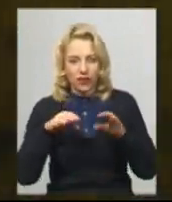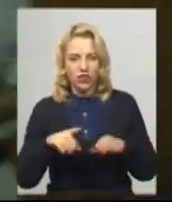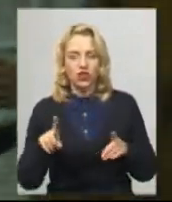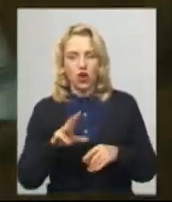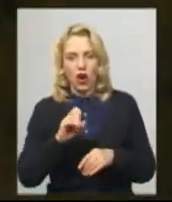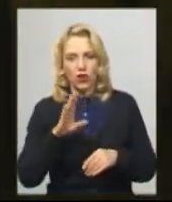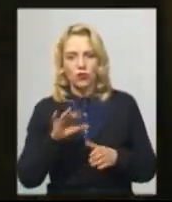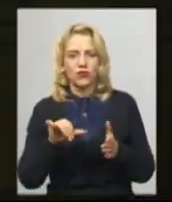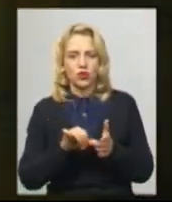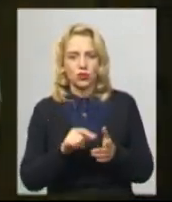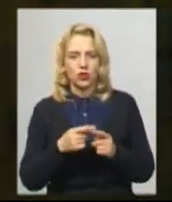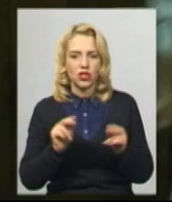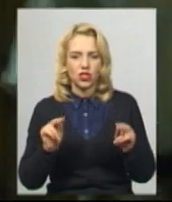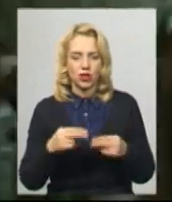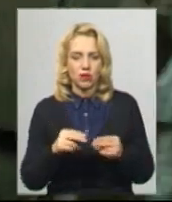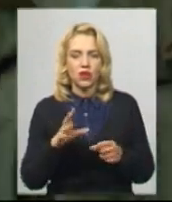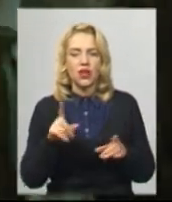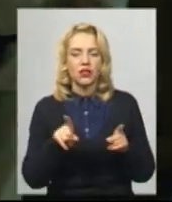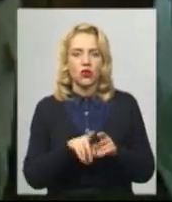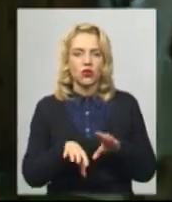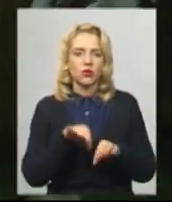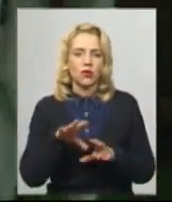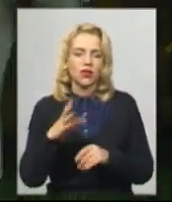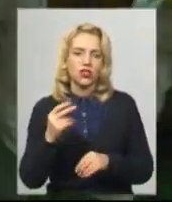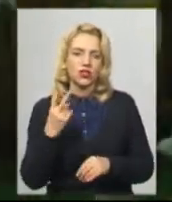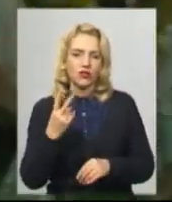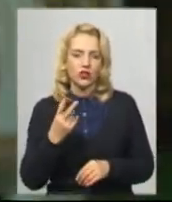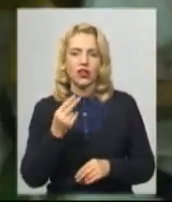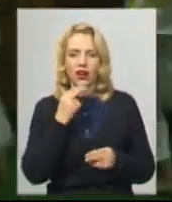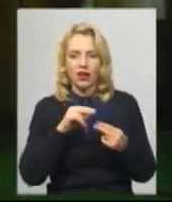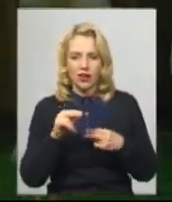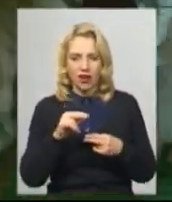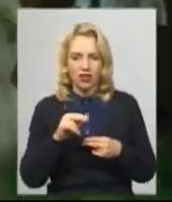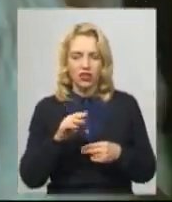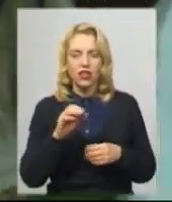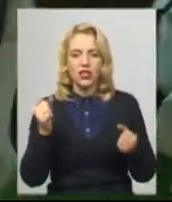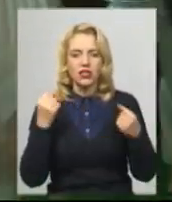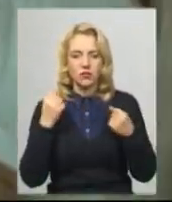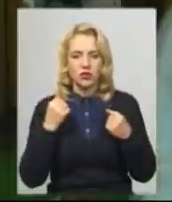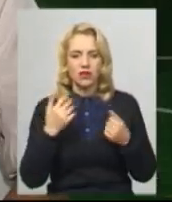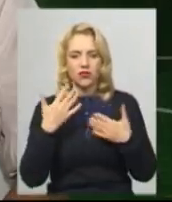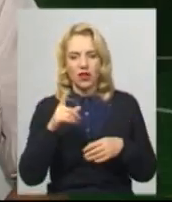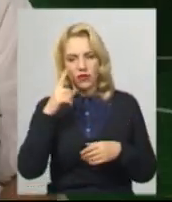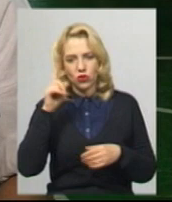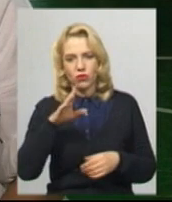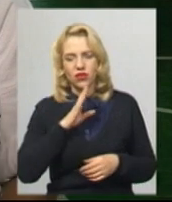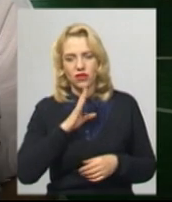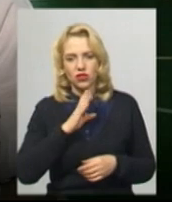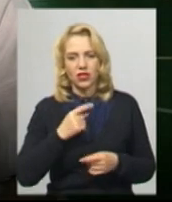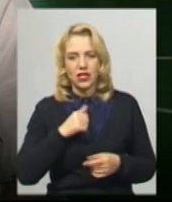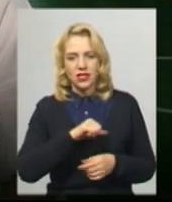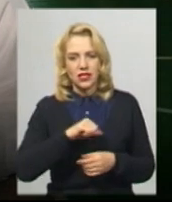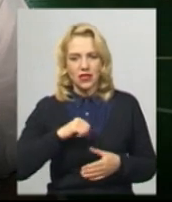чемпіонату світу відібрали 62 кращих спортсменки. Наразі відома перша сопротивниця, каже Альона Вересняк. Самі тяжко